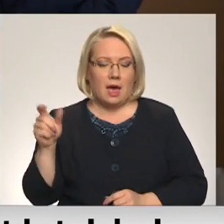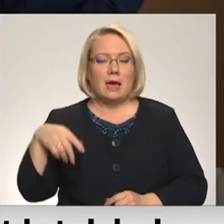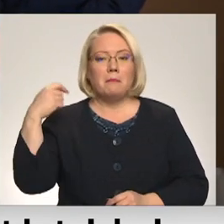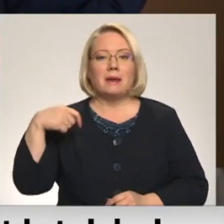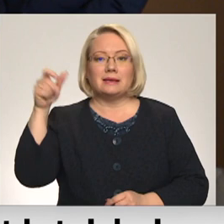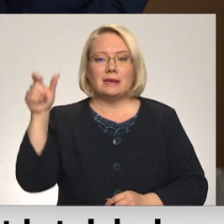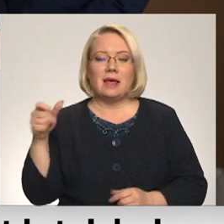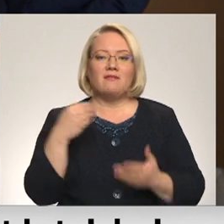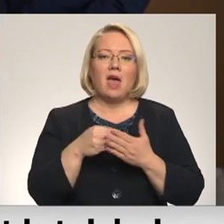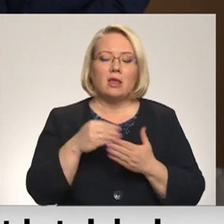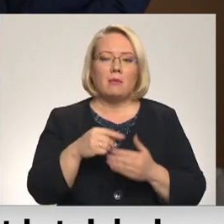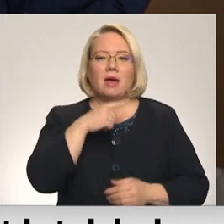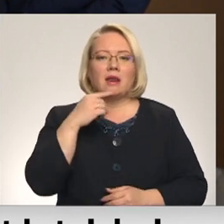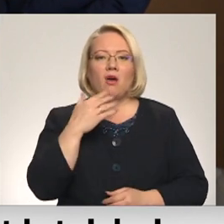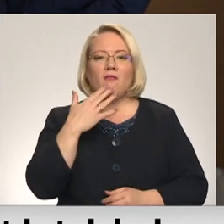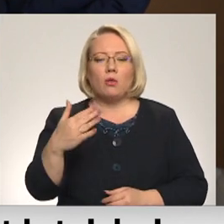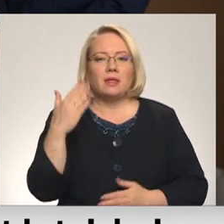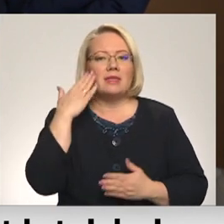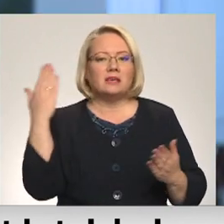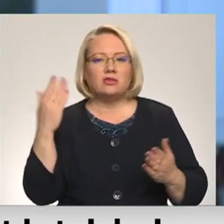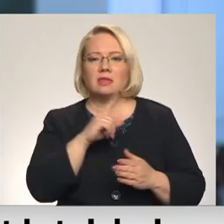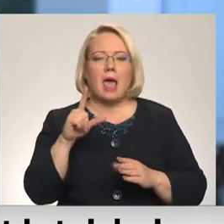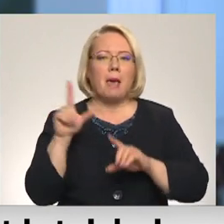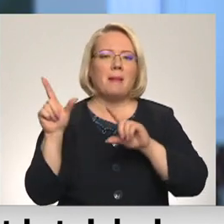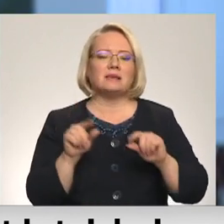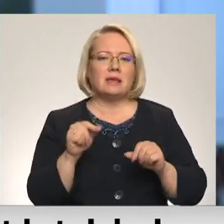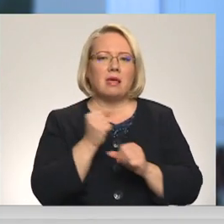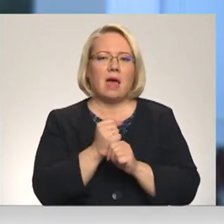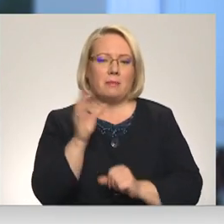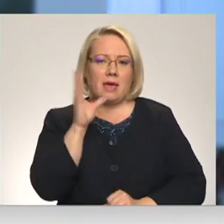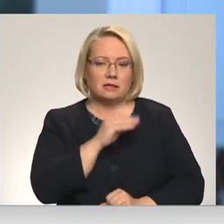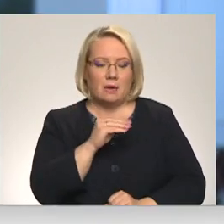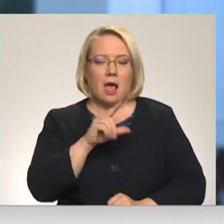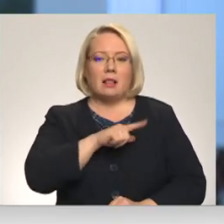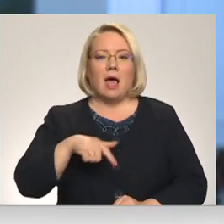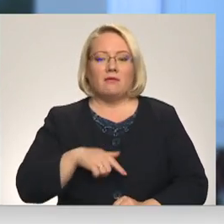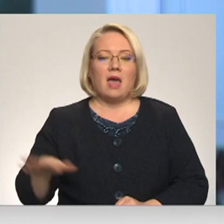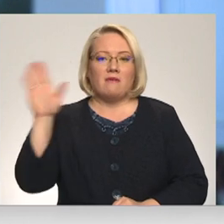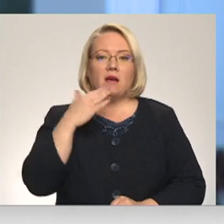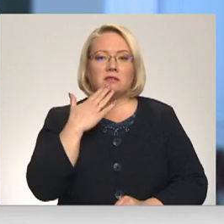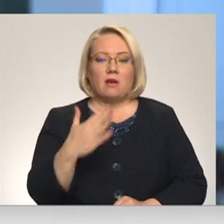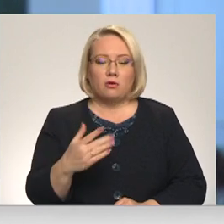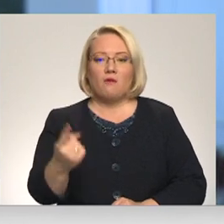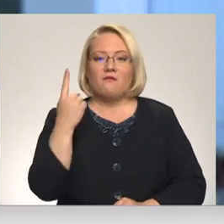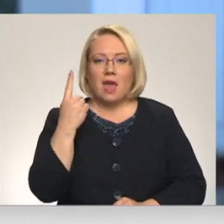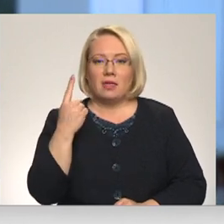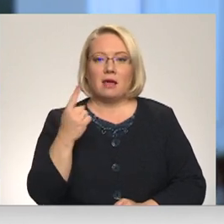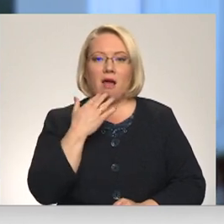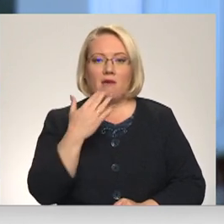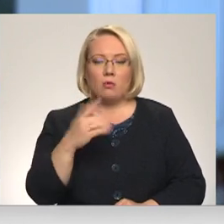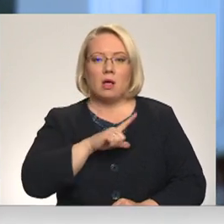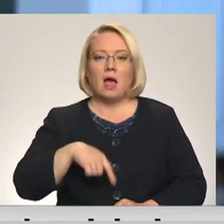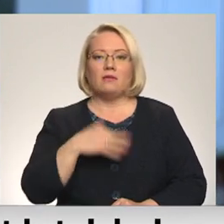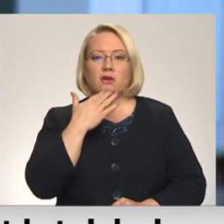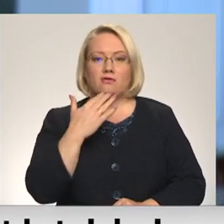kriju valods nezināšana nemazina darba iespējas Latvijā. Latvijā valsts valoda un vienīgā valsts valoda ir latviešu valoda. Mēs